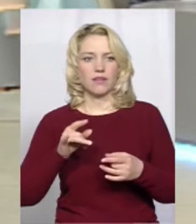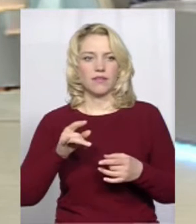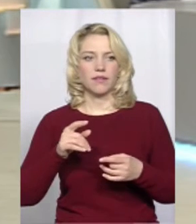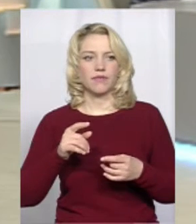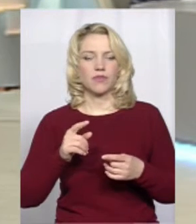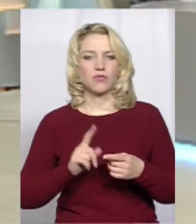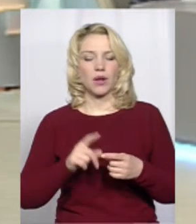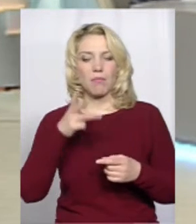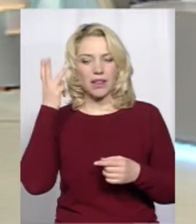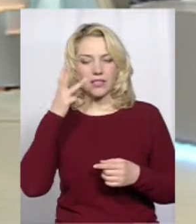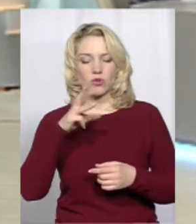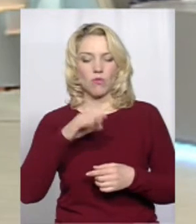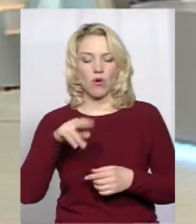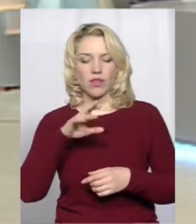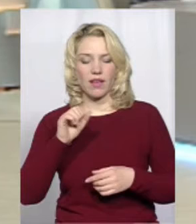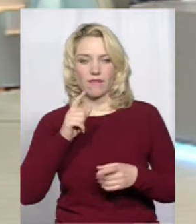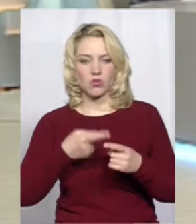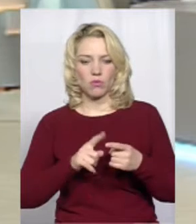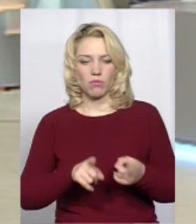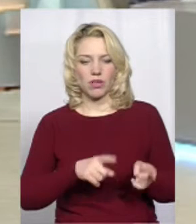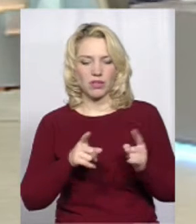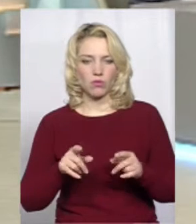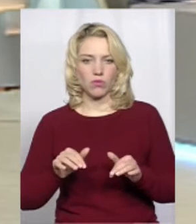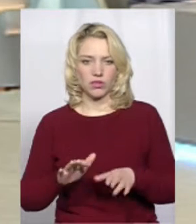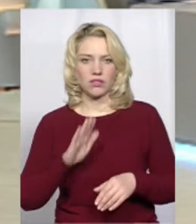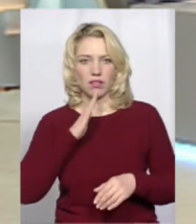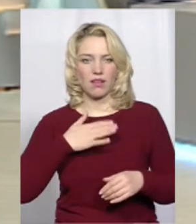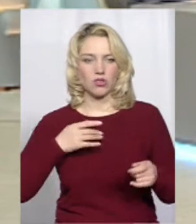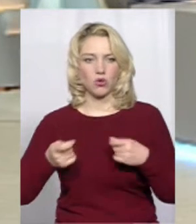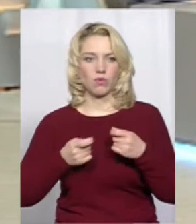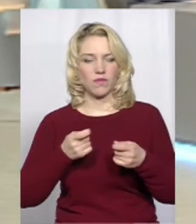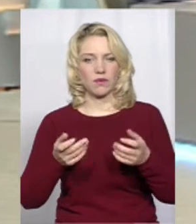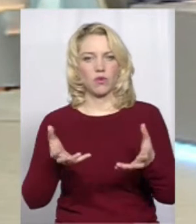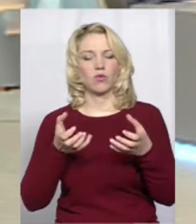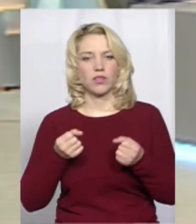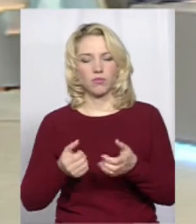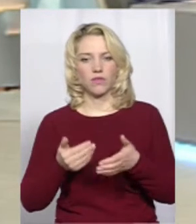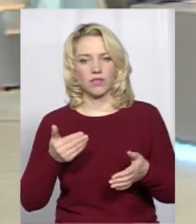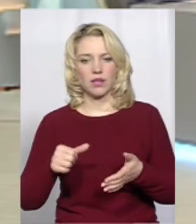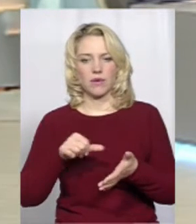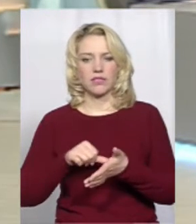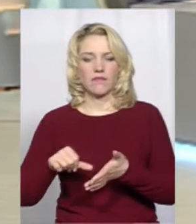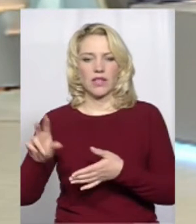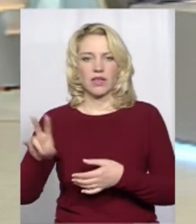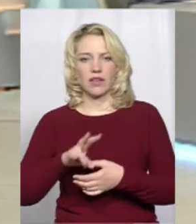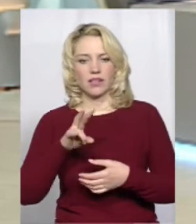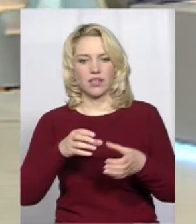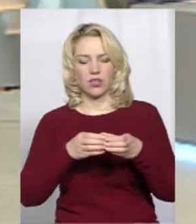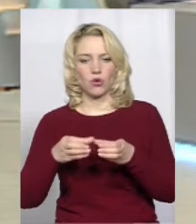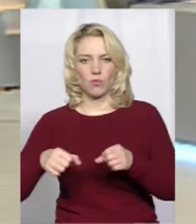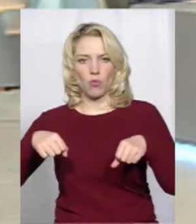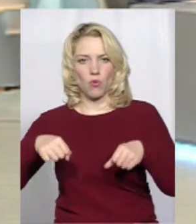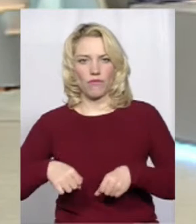перехідному процесі? Наше управління отримує від представників релігійних громад,